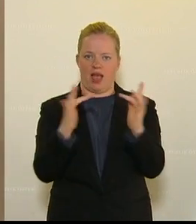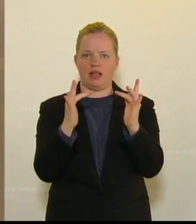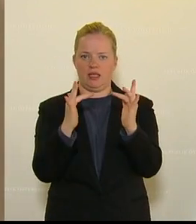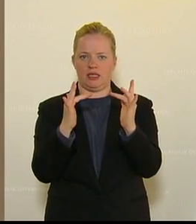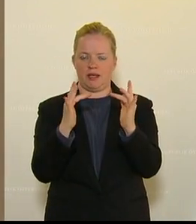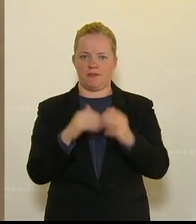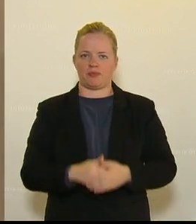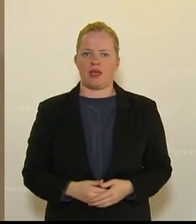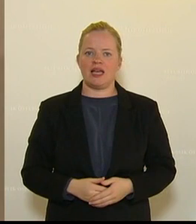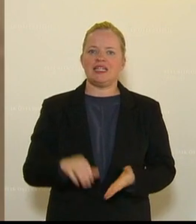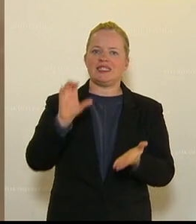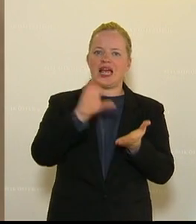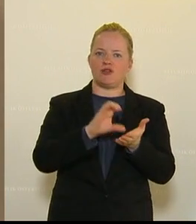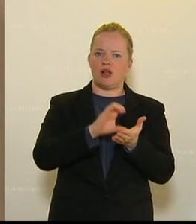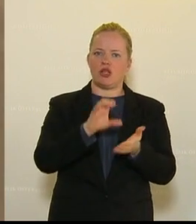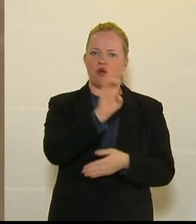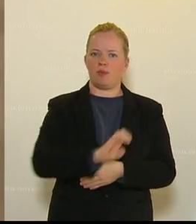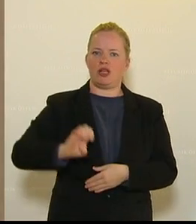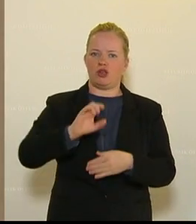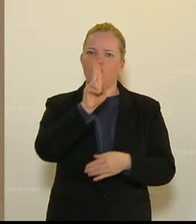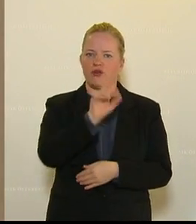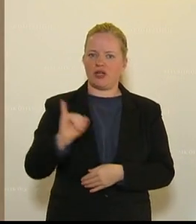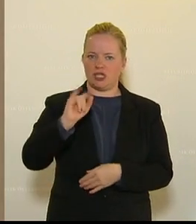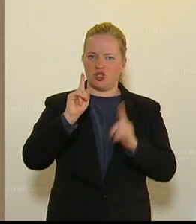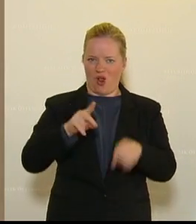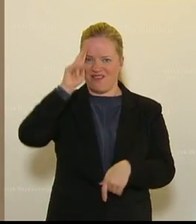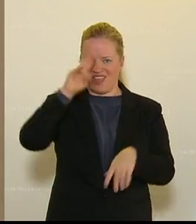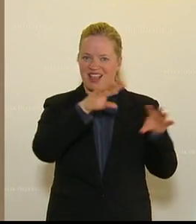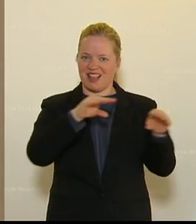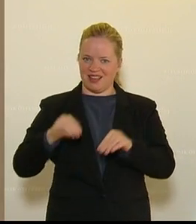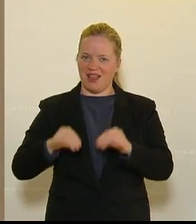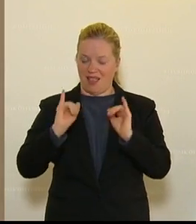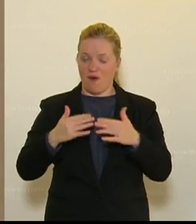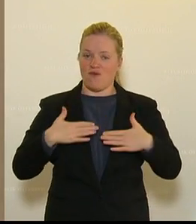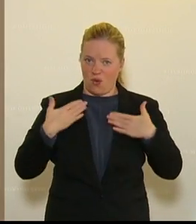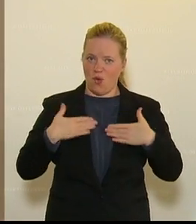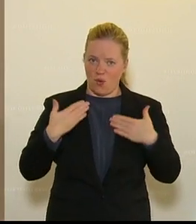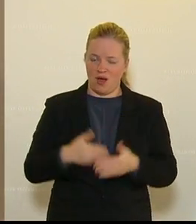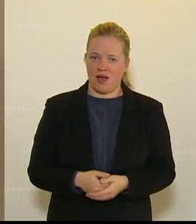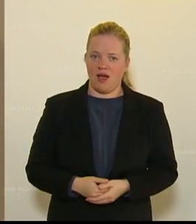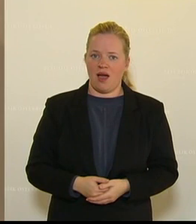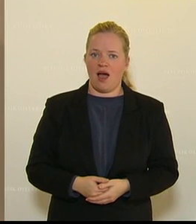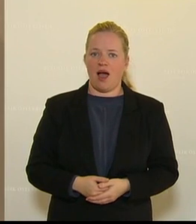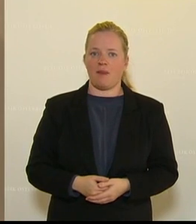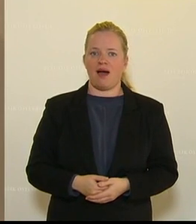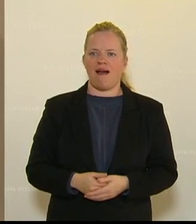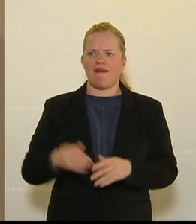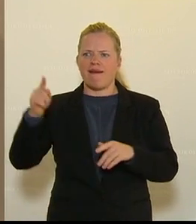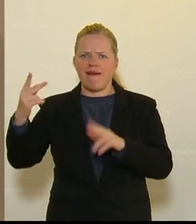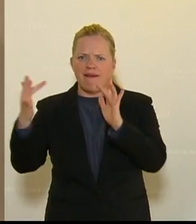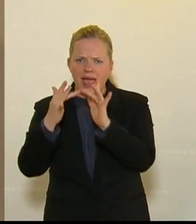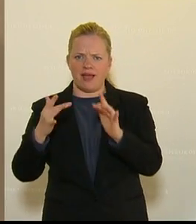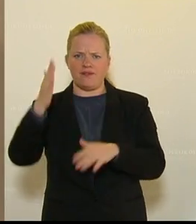Central European University nach Wien bekommen. Aber ein Teil dieser autoritären Politik ist natürlich auch gegen Wissenschaft, gegen Forschung vorzugehen.